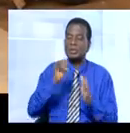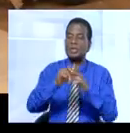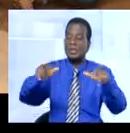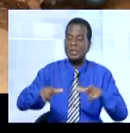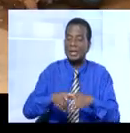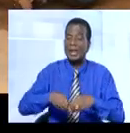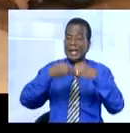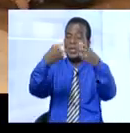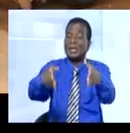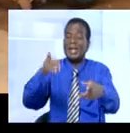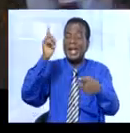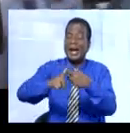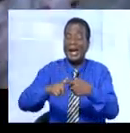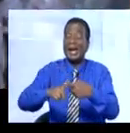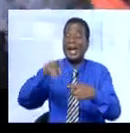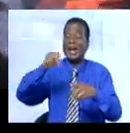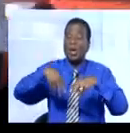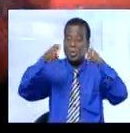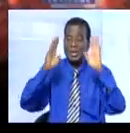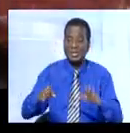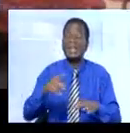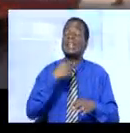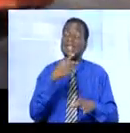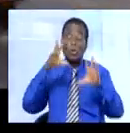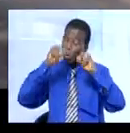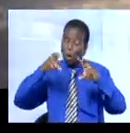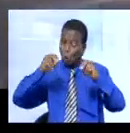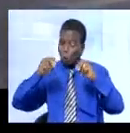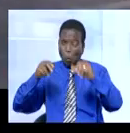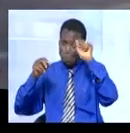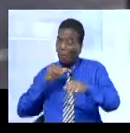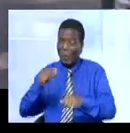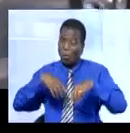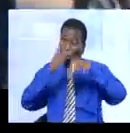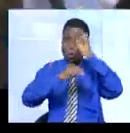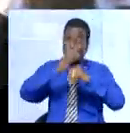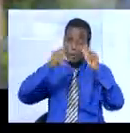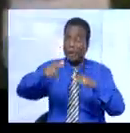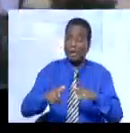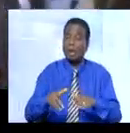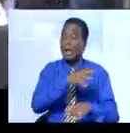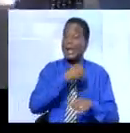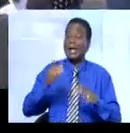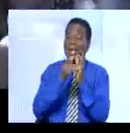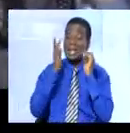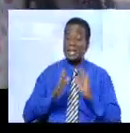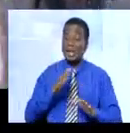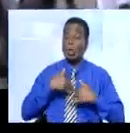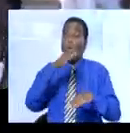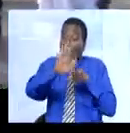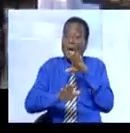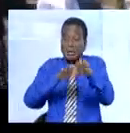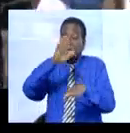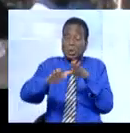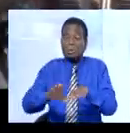lui pas question de poursuivre les travaux sur ce terrain acquis par son institution. Une marche de protestation a été organisée pour dénoncer la